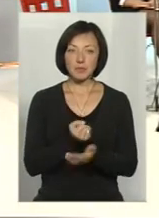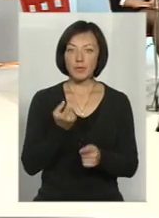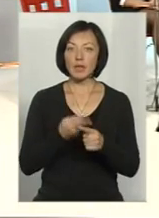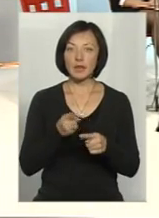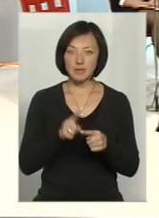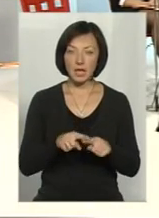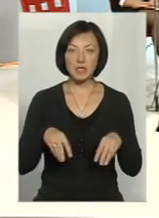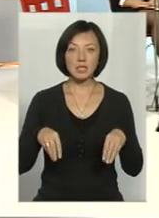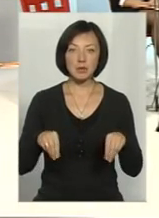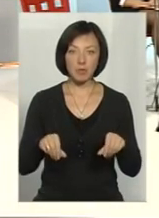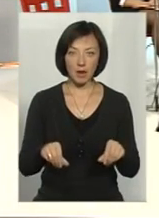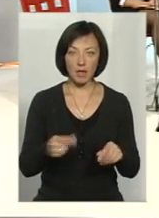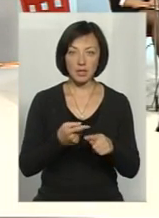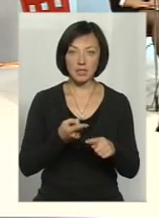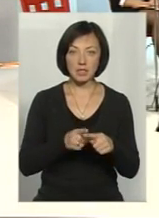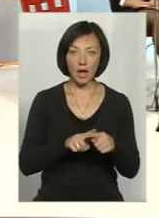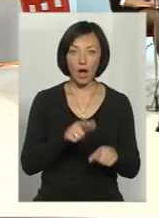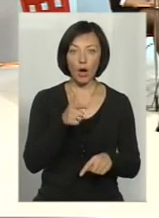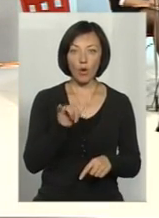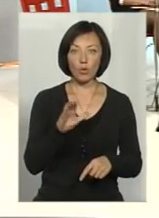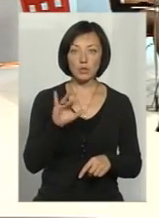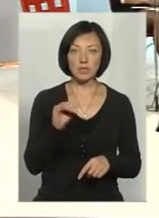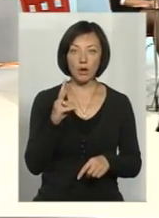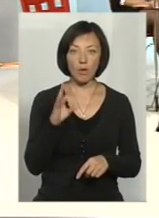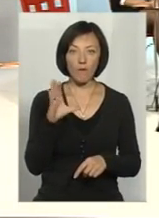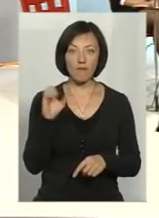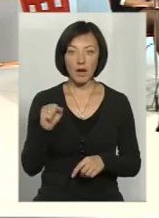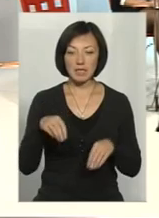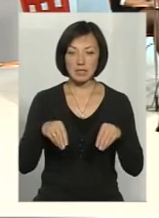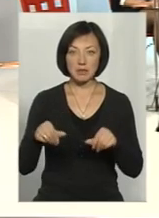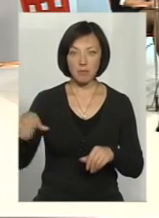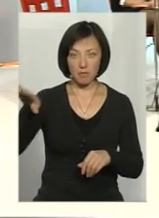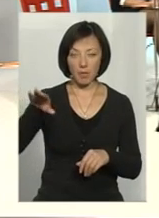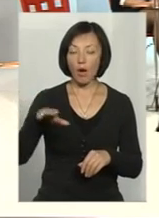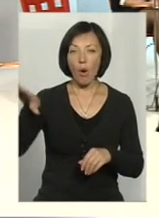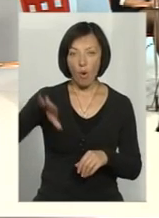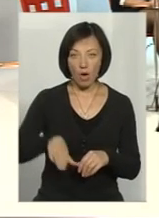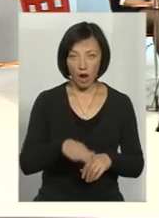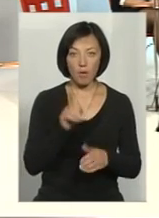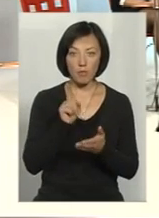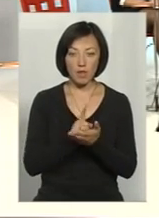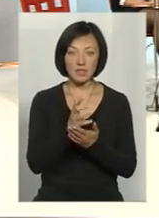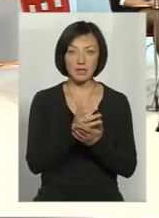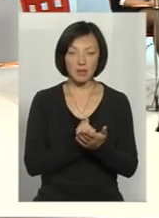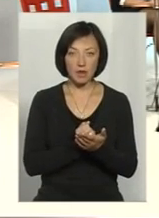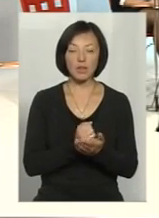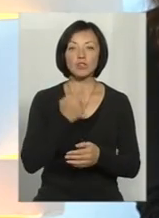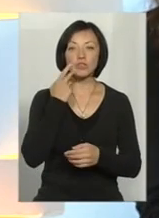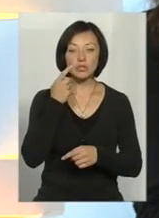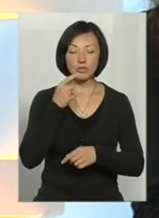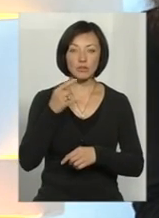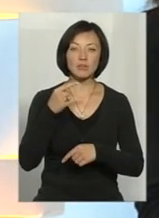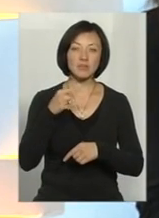земля, оця Гусикова гора, вона зарезервована була, і хтось мав зробити її заповісти, так? Чи як? Яким чином? повинно було